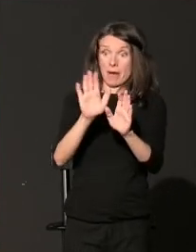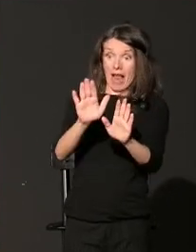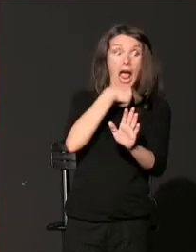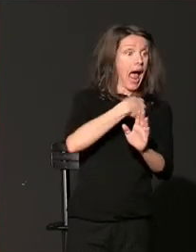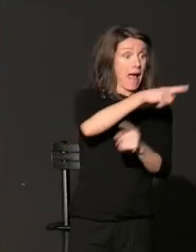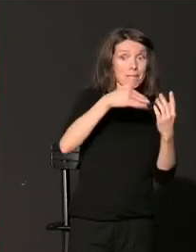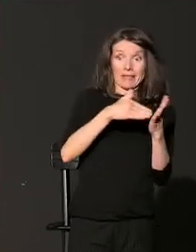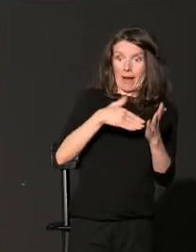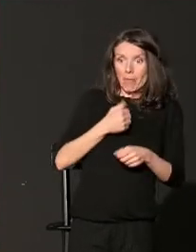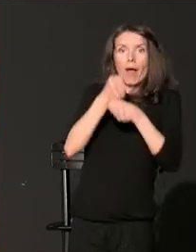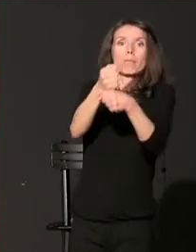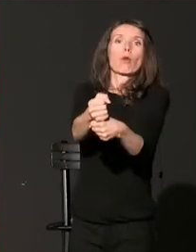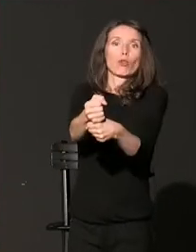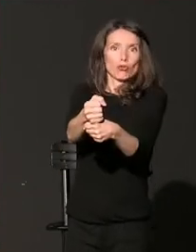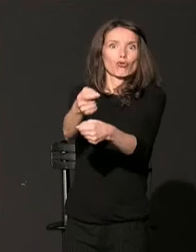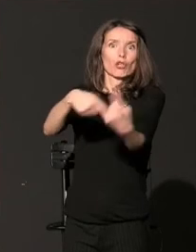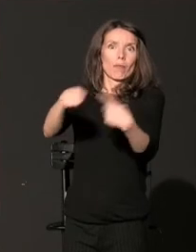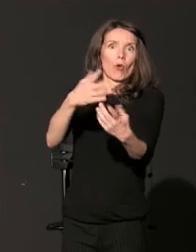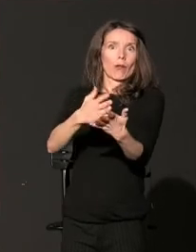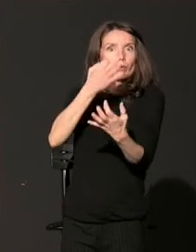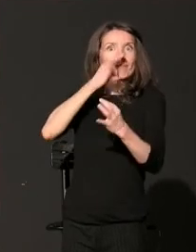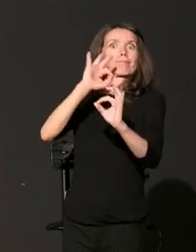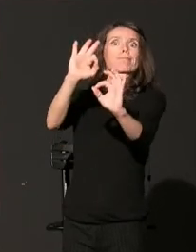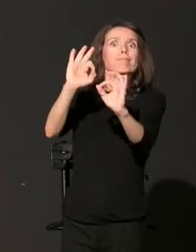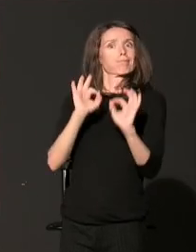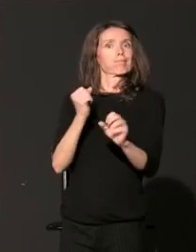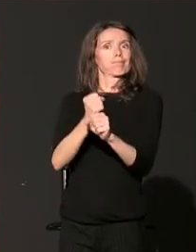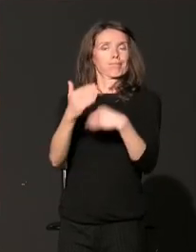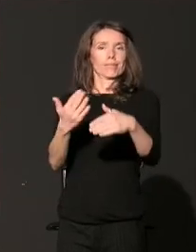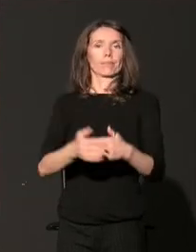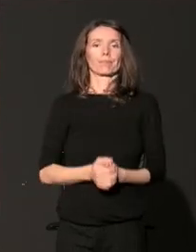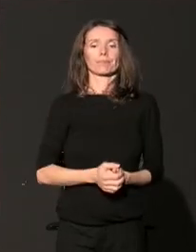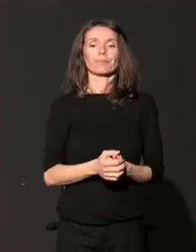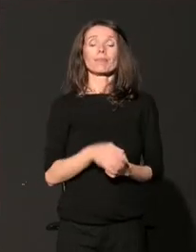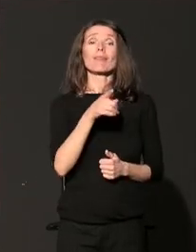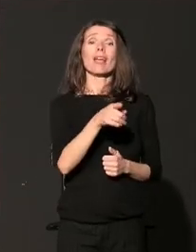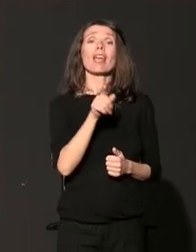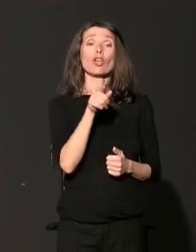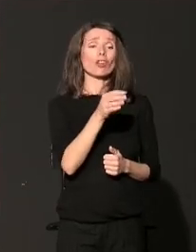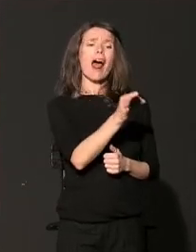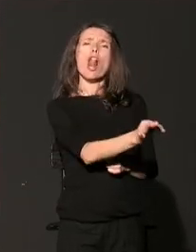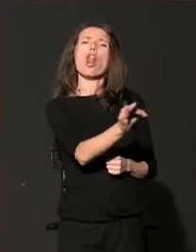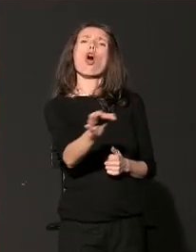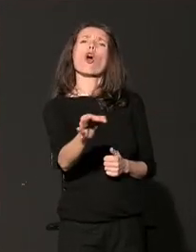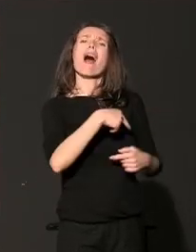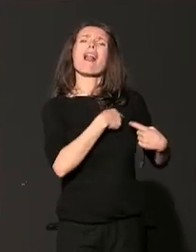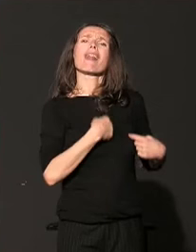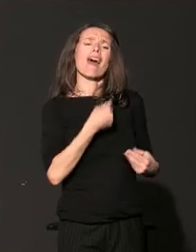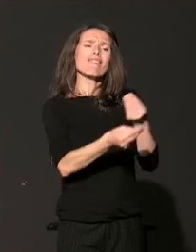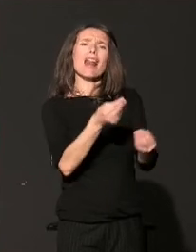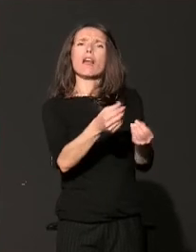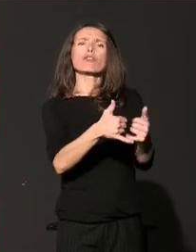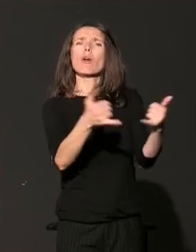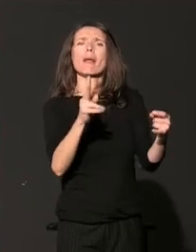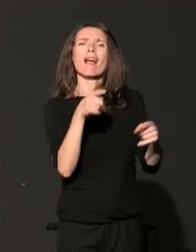jednostavni i delotvorniji način. U prilog tome govori i razvoj lokalne filantropije kroz tasavanje nove generacije fondacija